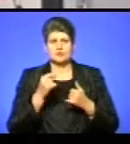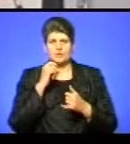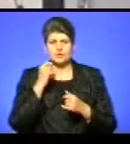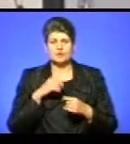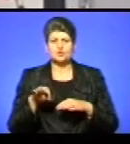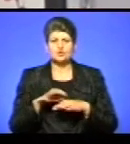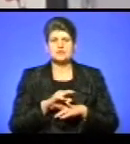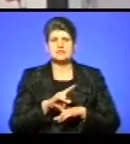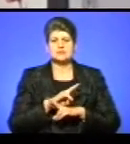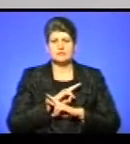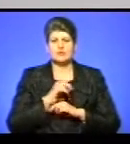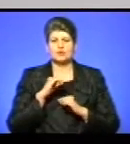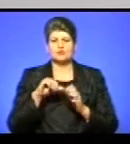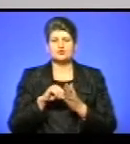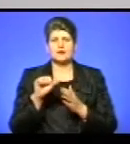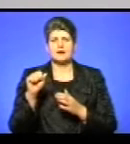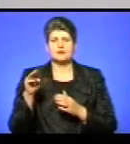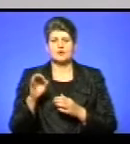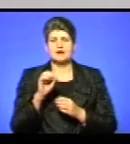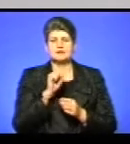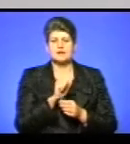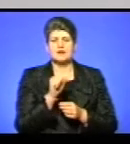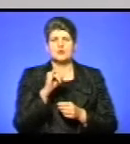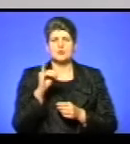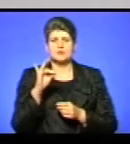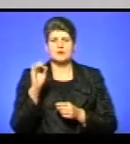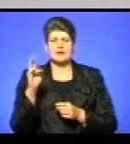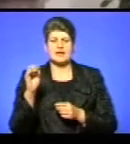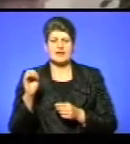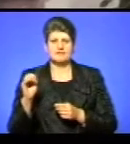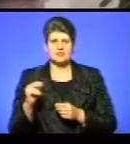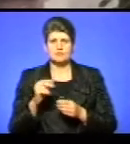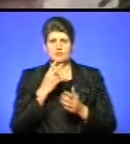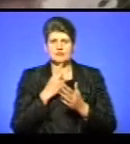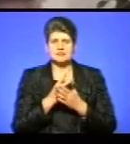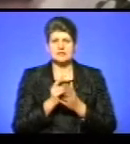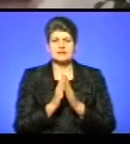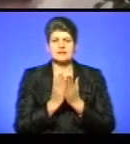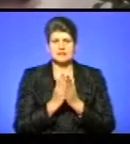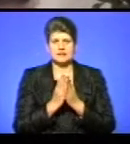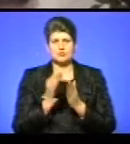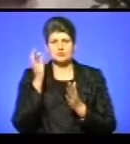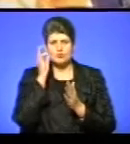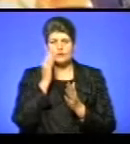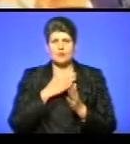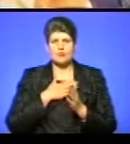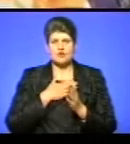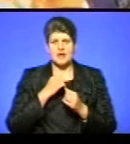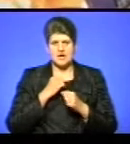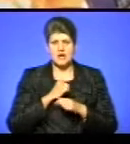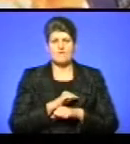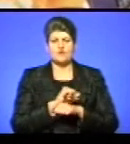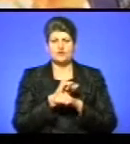загиблого героя, учасника АТО Андрія Юркевича Христина, репрезентувала книгу спогадів «Моя революція», яку він